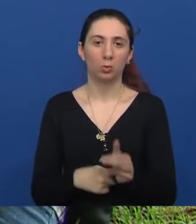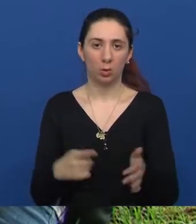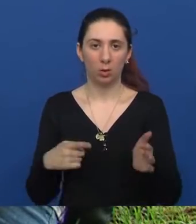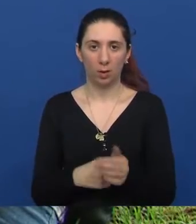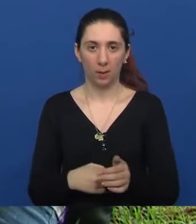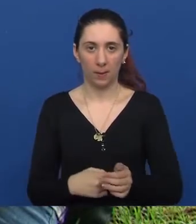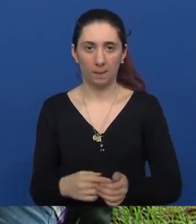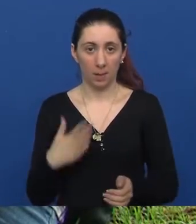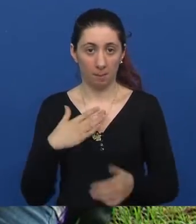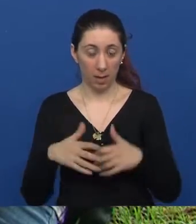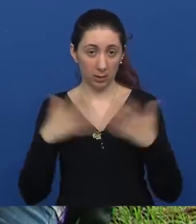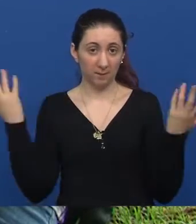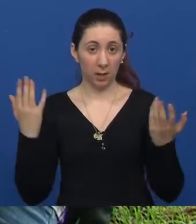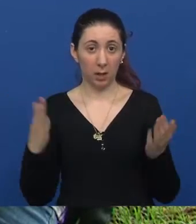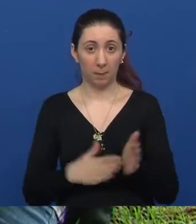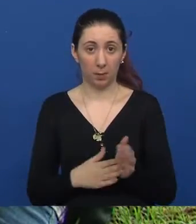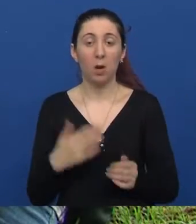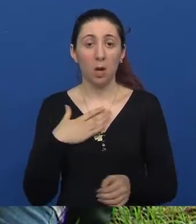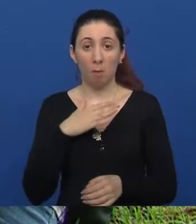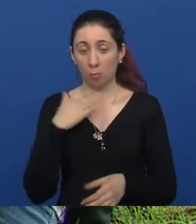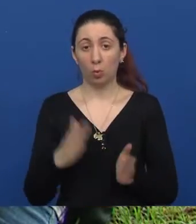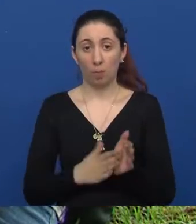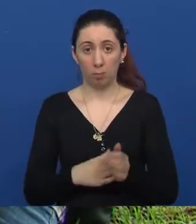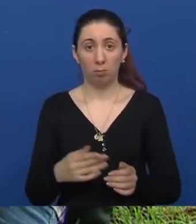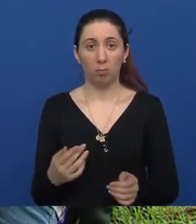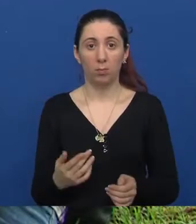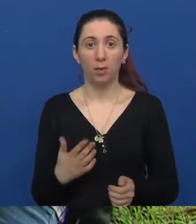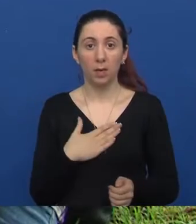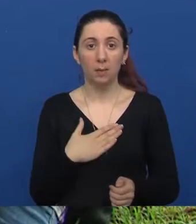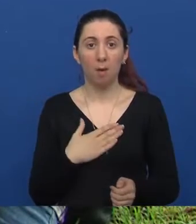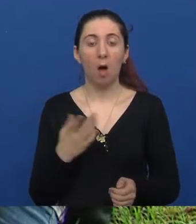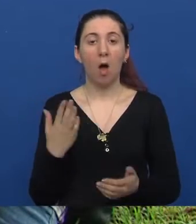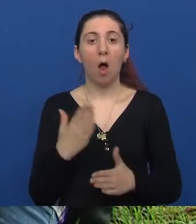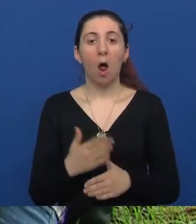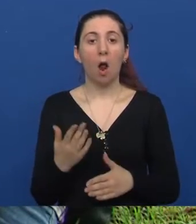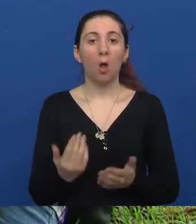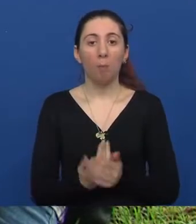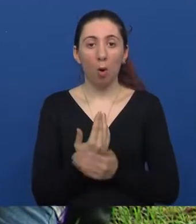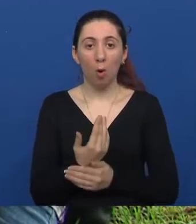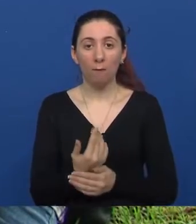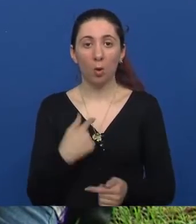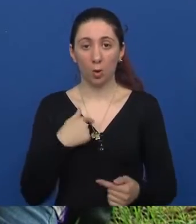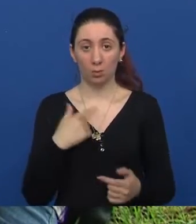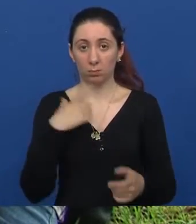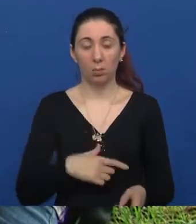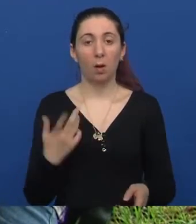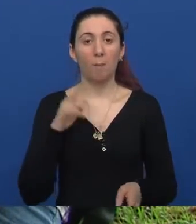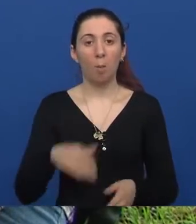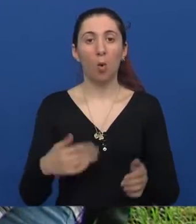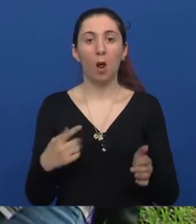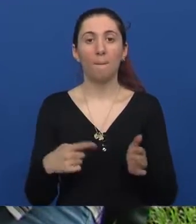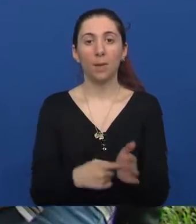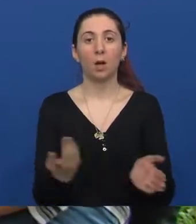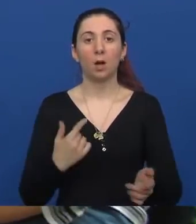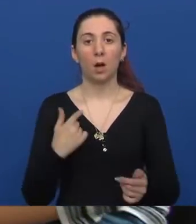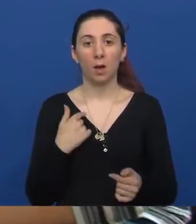i svjetlih primjera? Pa ima svjetlih primjera, naravno da ima, ali opet si ti tu koji moraš sebe prikazati kao sposobnog da bi te